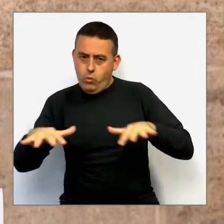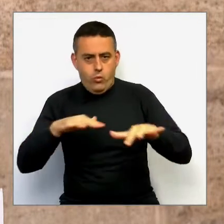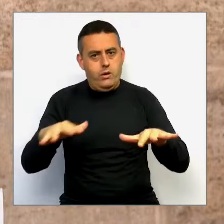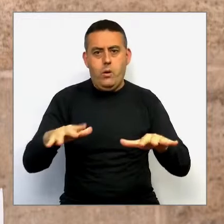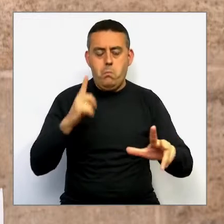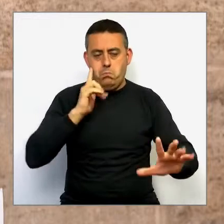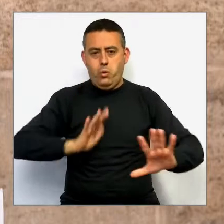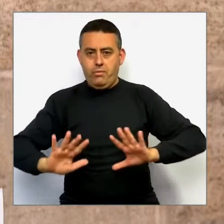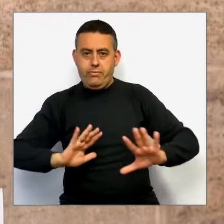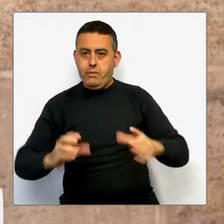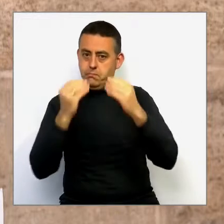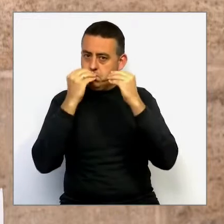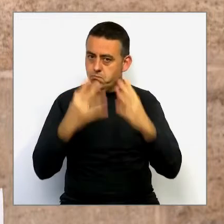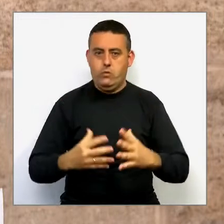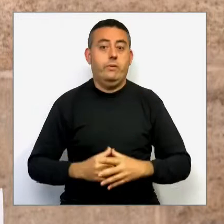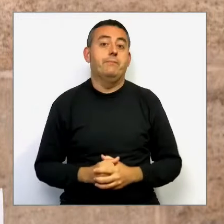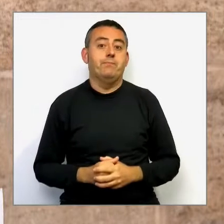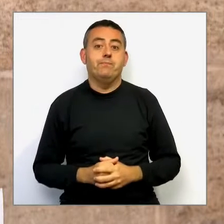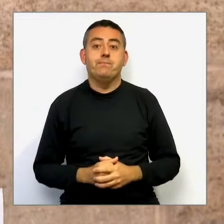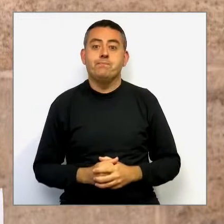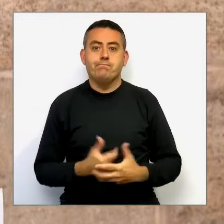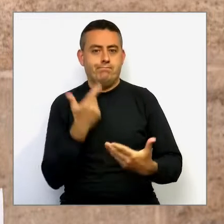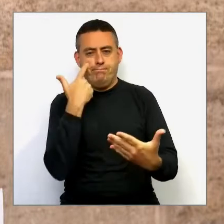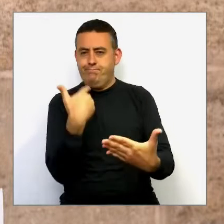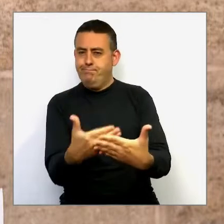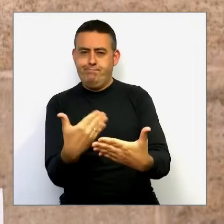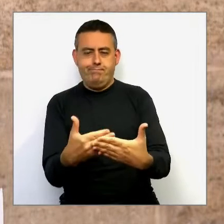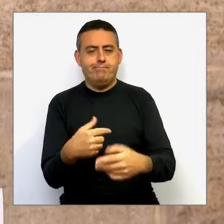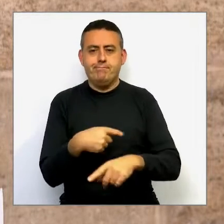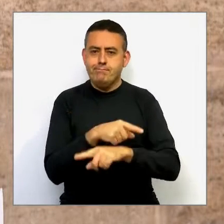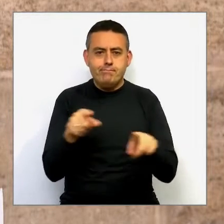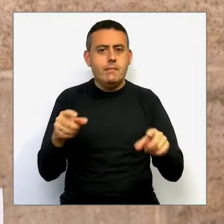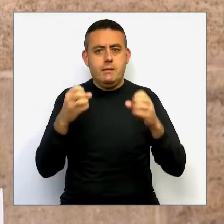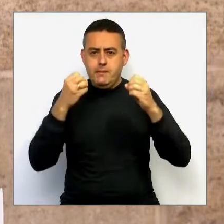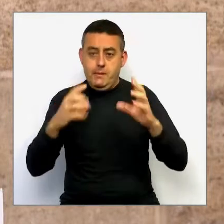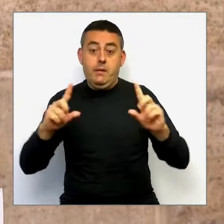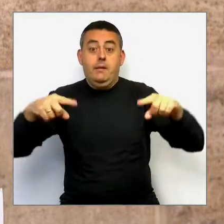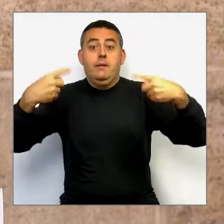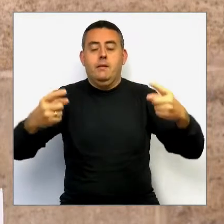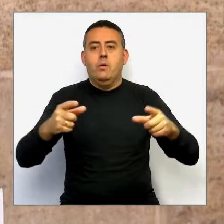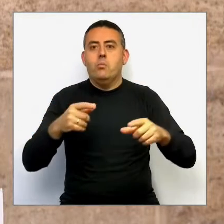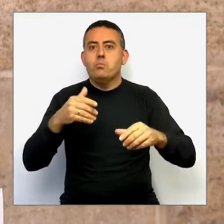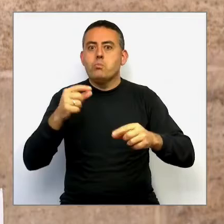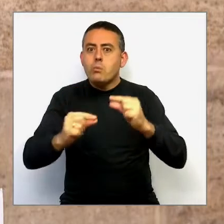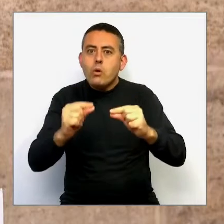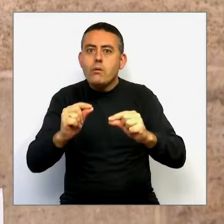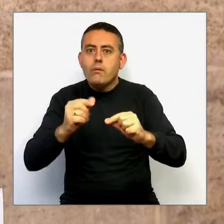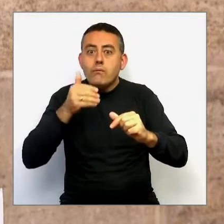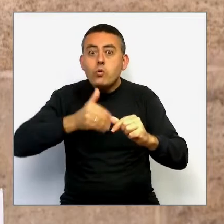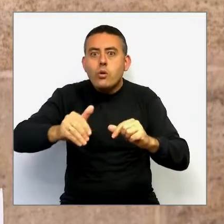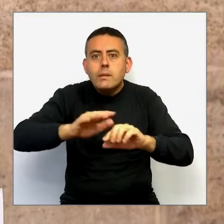Eixa ha estat la millor garantia perquè puguem, de veritat, vore, clarejar el futur.